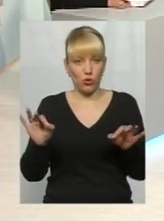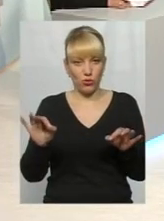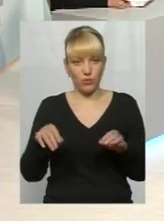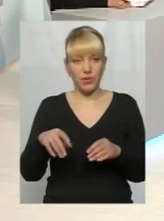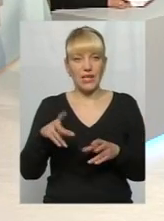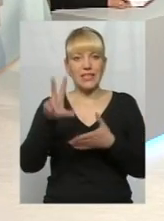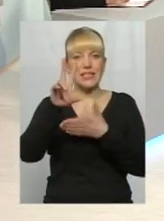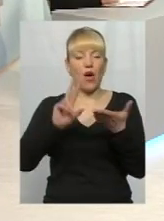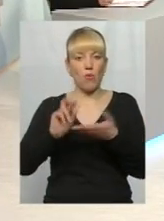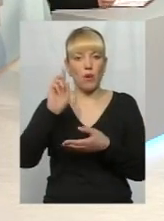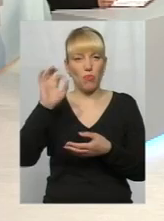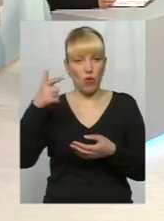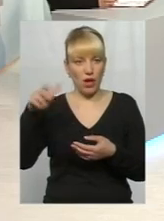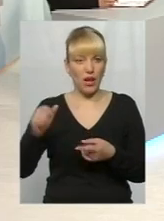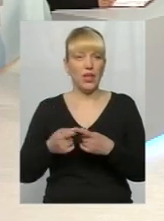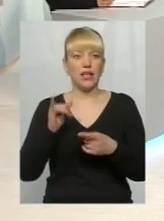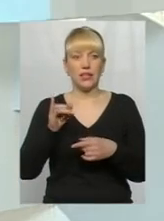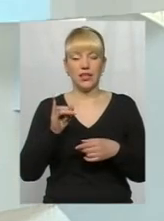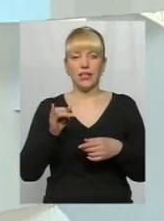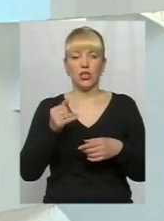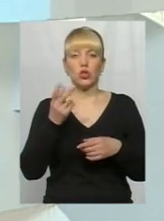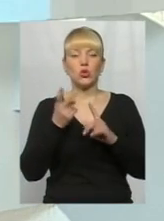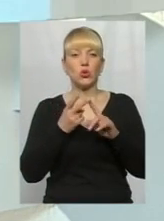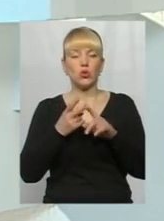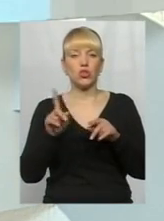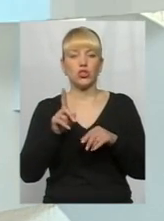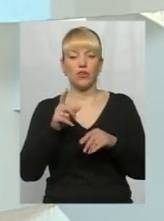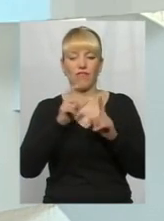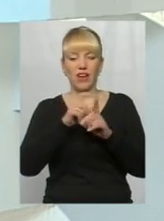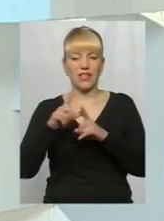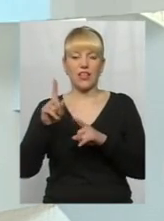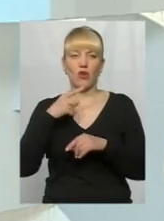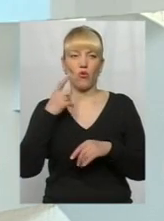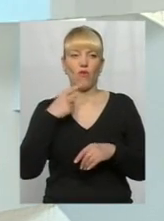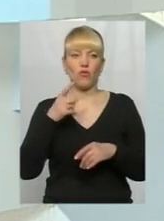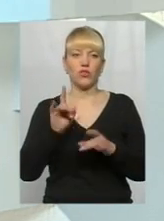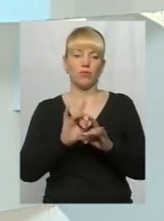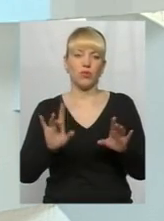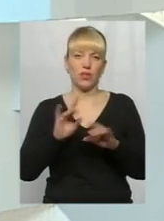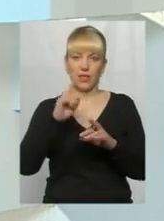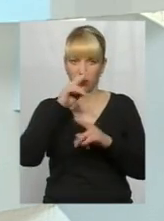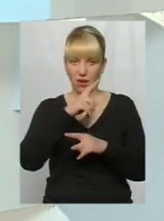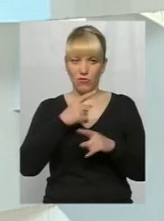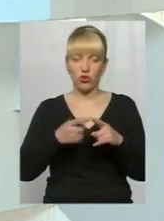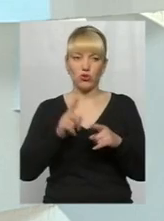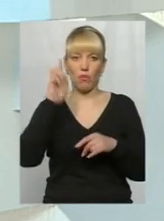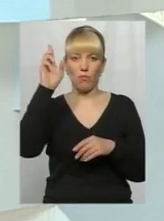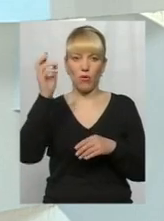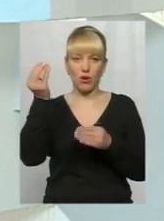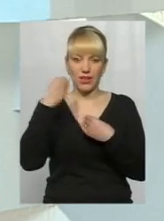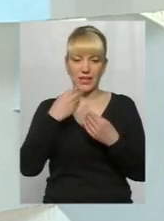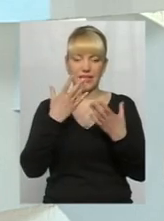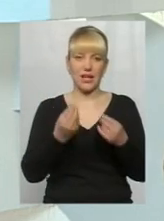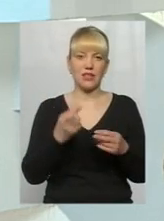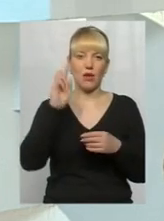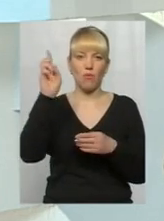вільною, це по-перше. По-друге, дуже правильна є фраза, яку сповідують часто і пояснюють не зовсім правильно, що Бог дасть день і